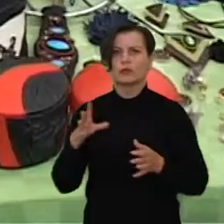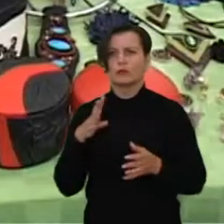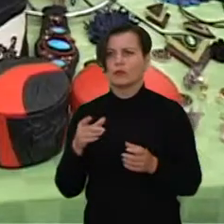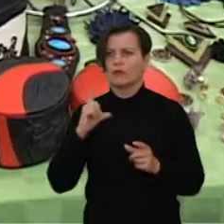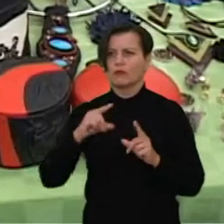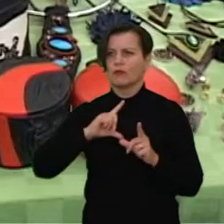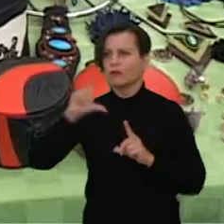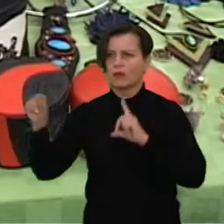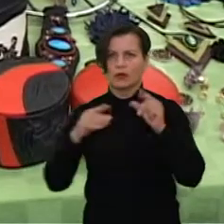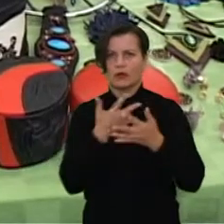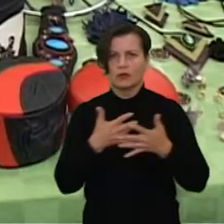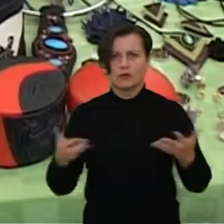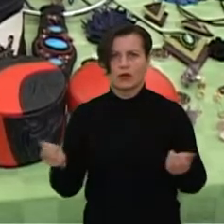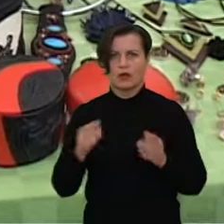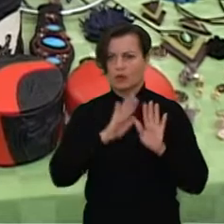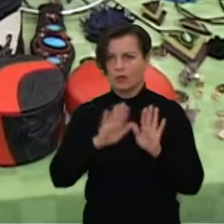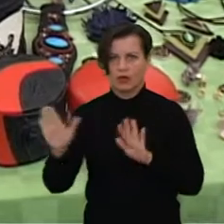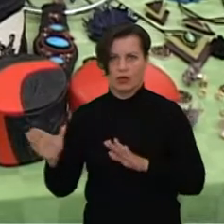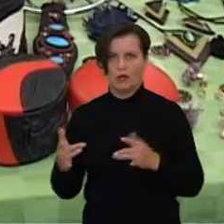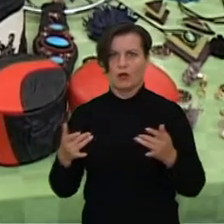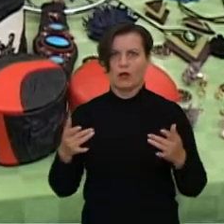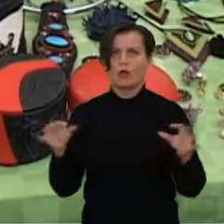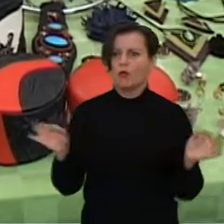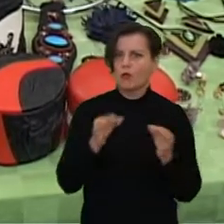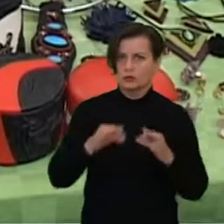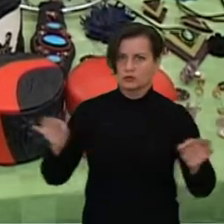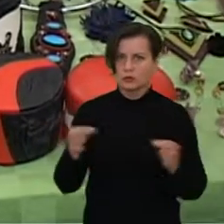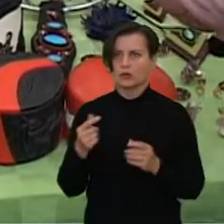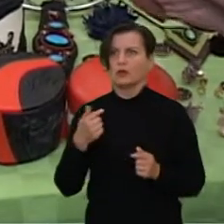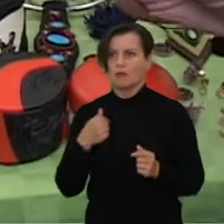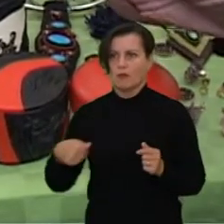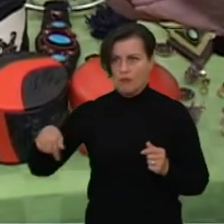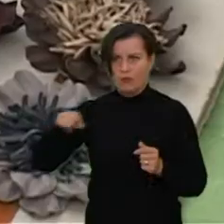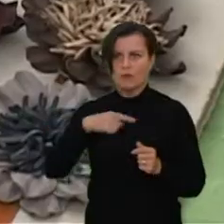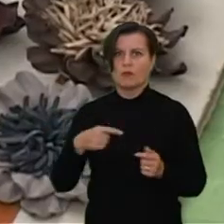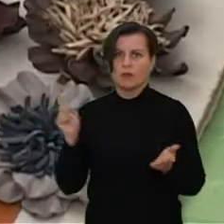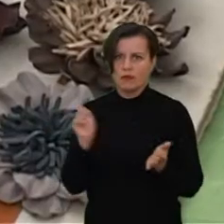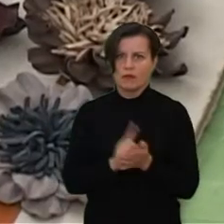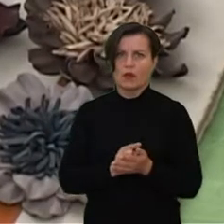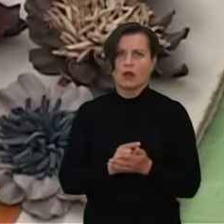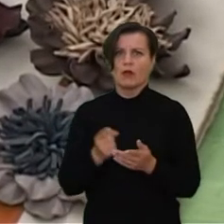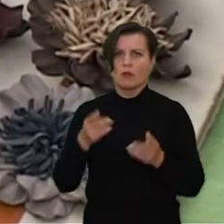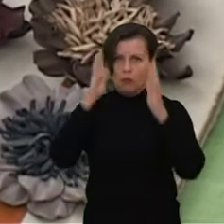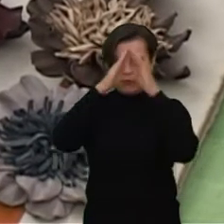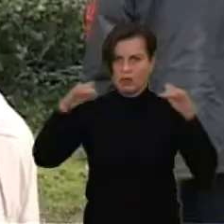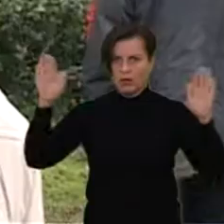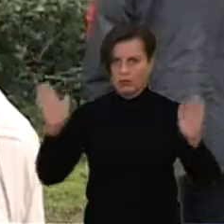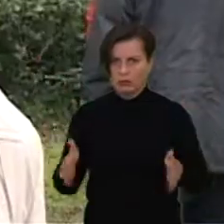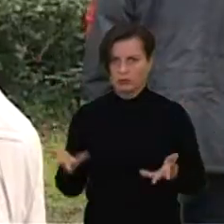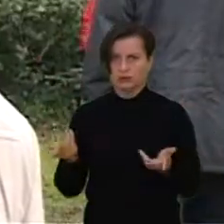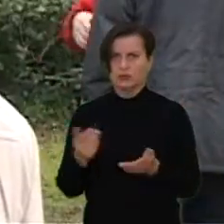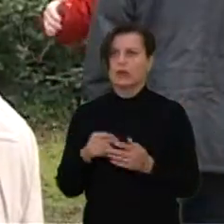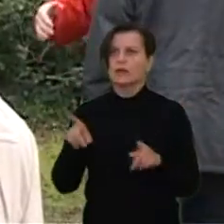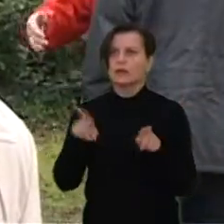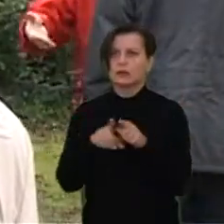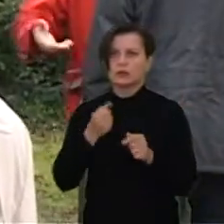parodas, į koncertus ir mums reikėjo būtinai įsigyti palapinę, o tam, kad važiuot kažkur, turėtų